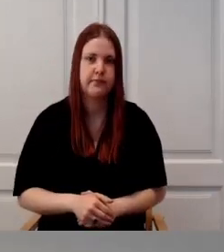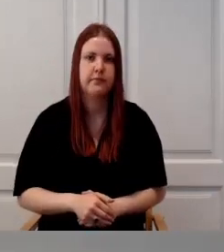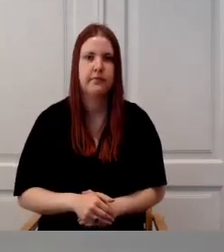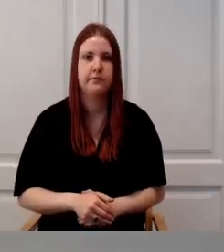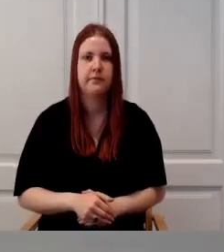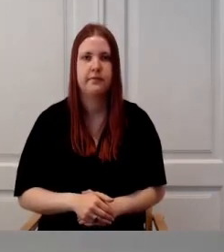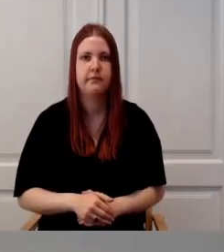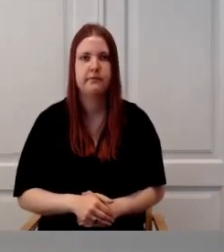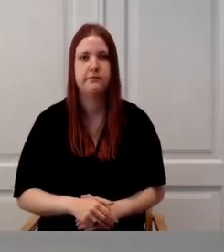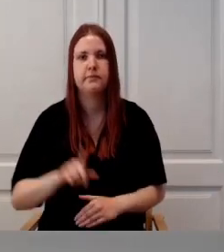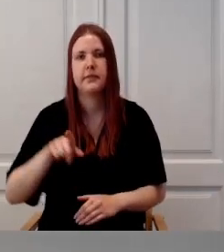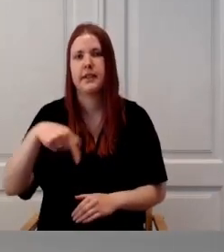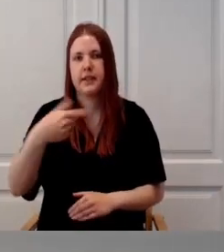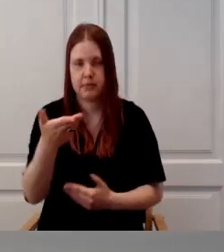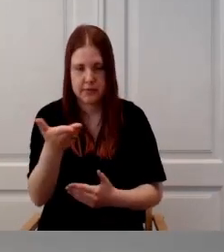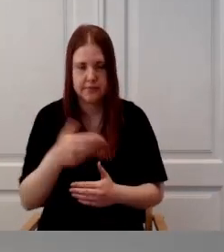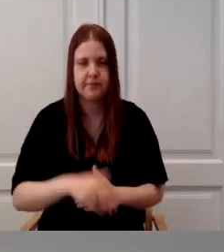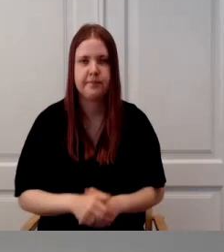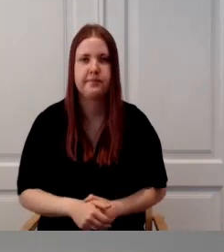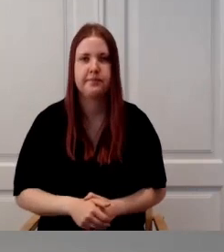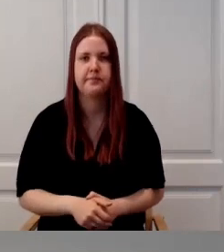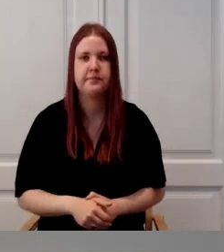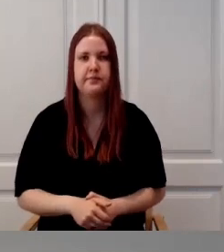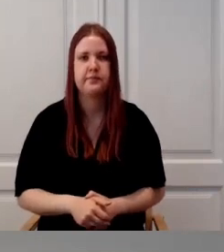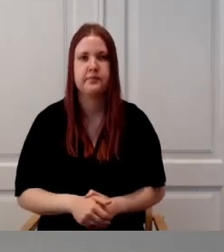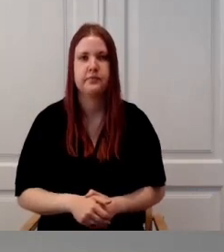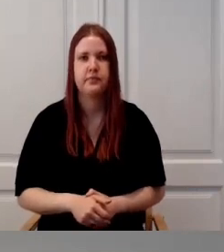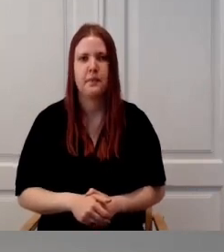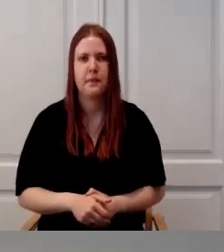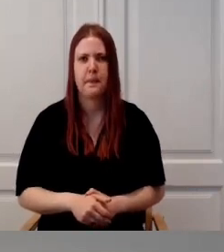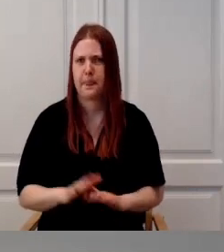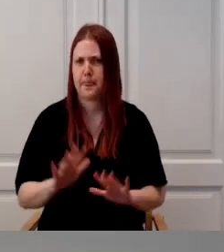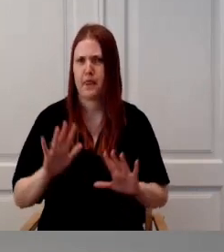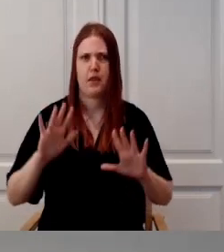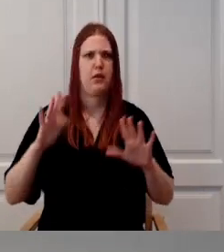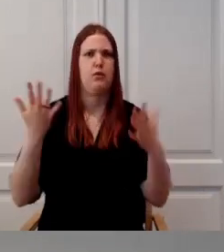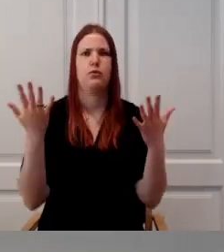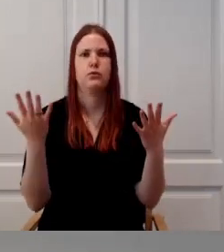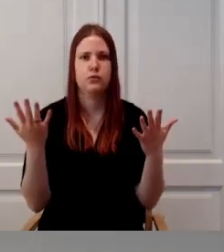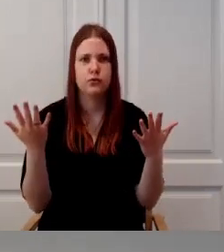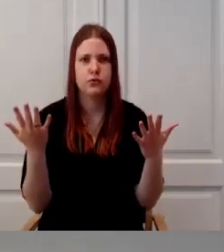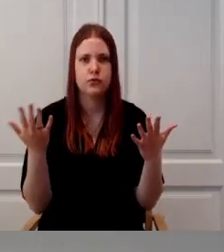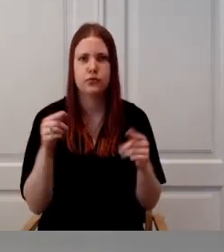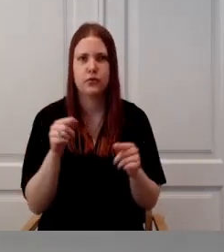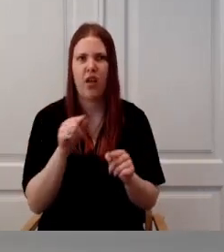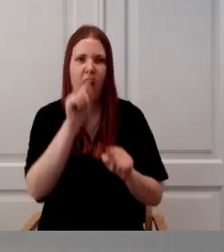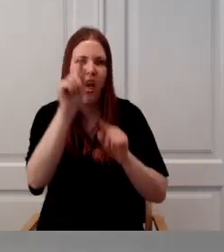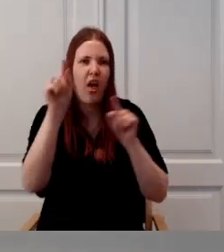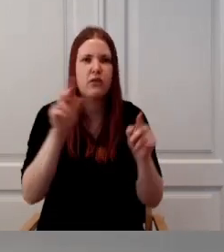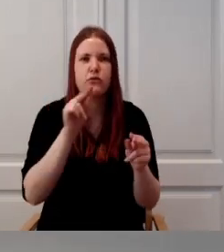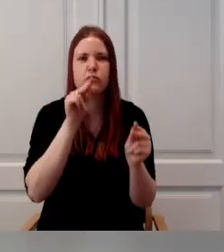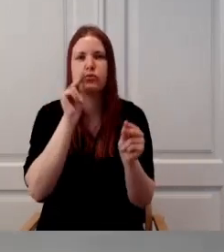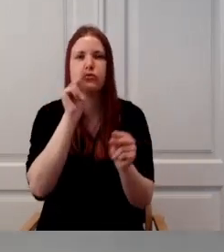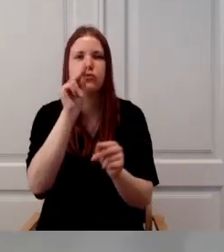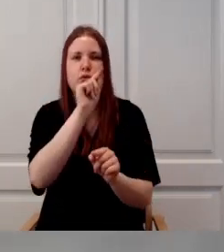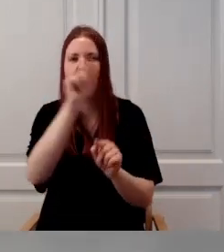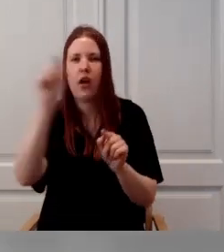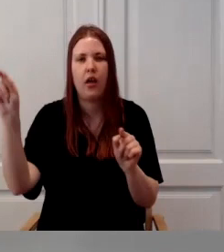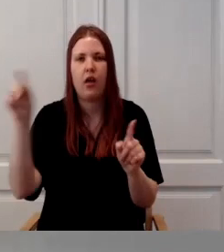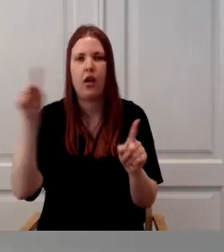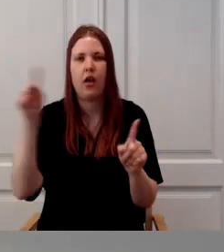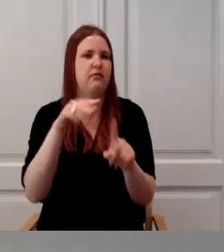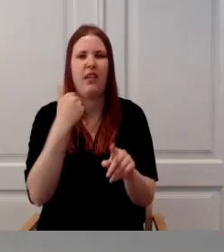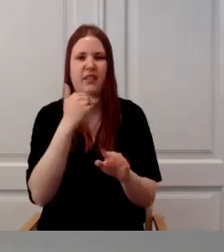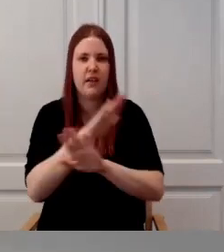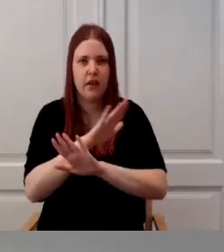järgmise slaidi peale, et kuidagi on juhtunud niimoodi ja ei tahagi siin kellegi näppuga näidata või otsida süüdlast,